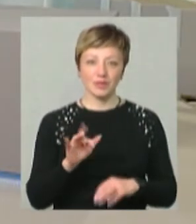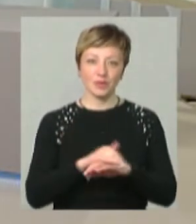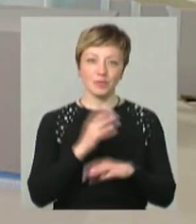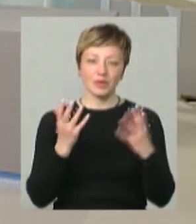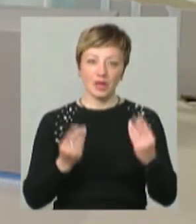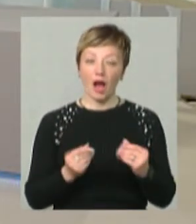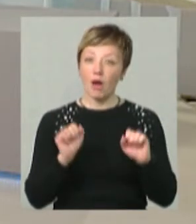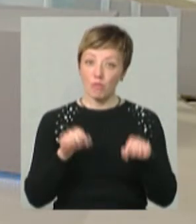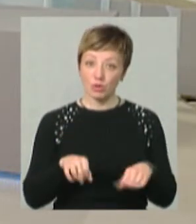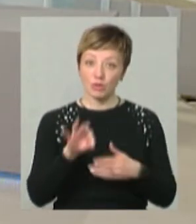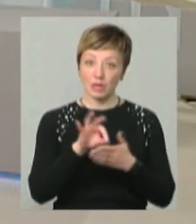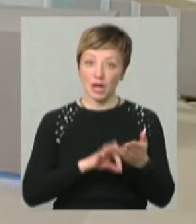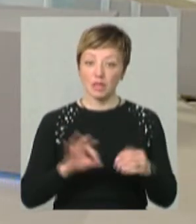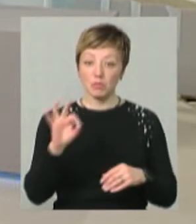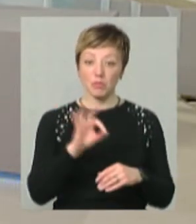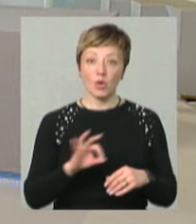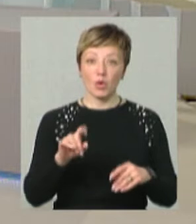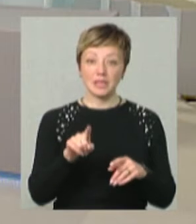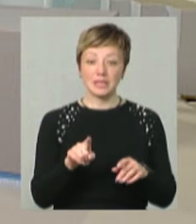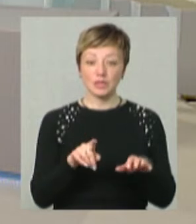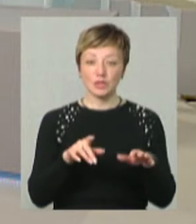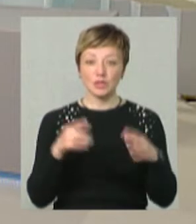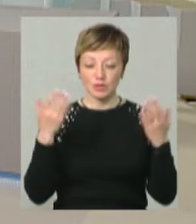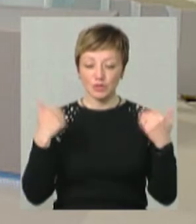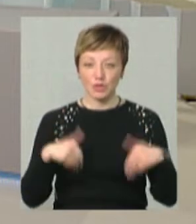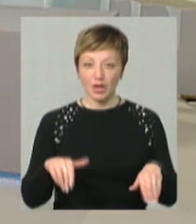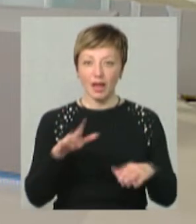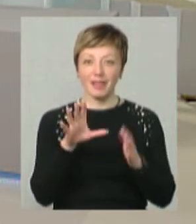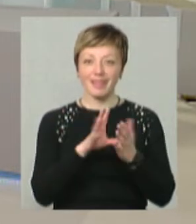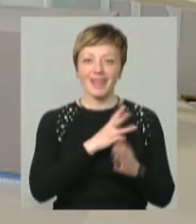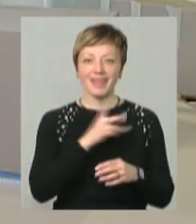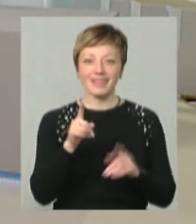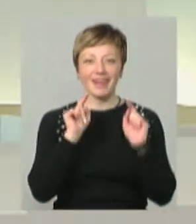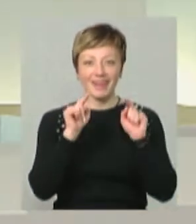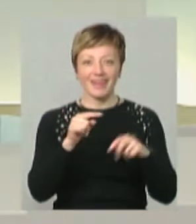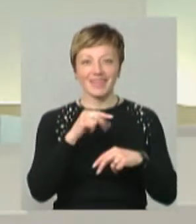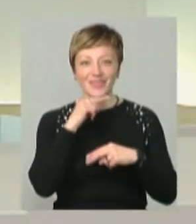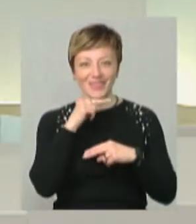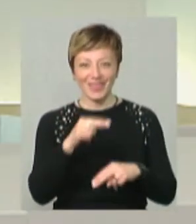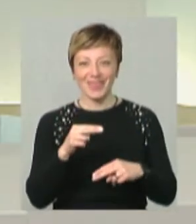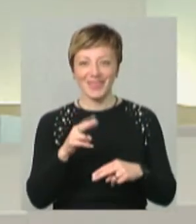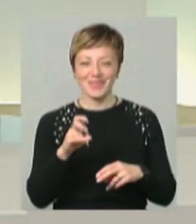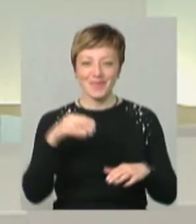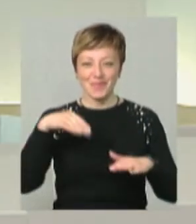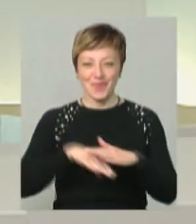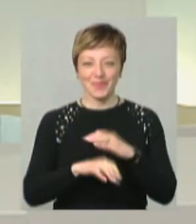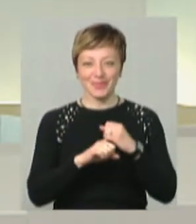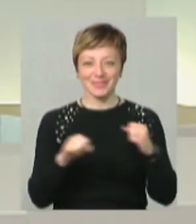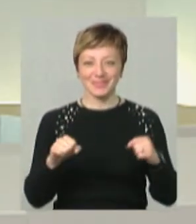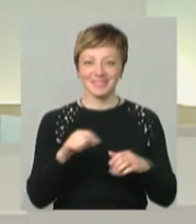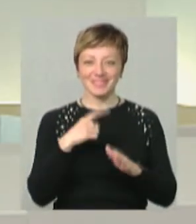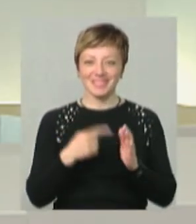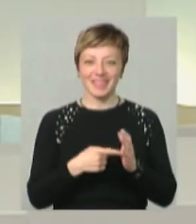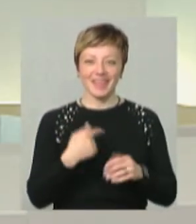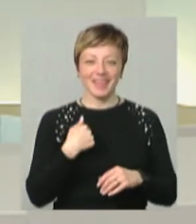А можна одразу про ті ригідні зони і вегетативну енергію, на яких ви так акцентували увагу у бомбосховищі? По